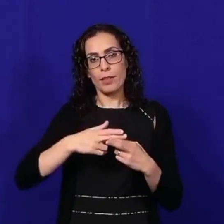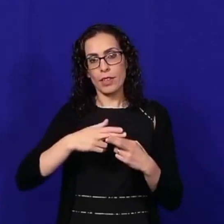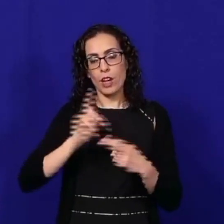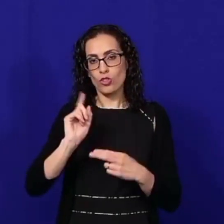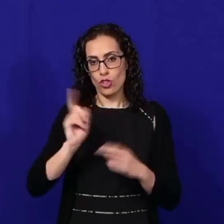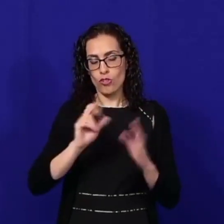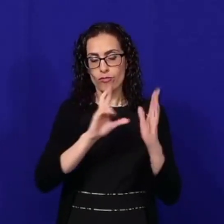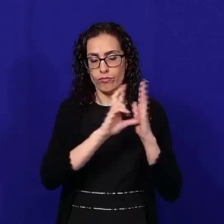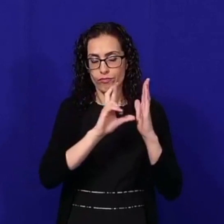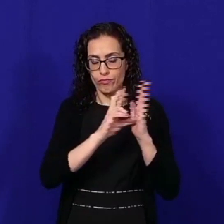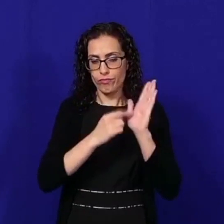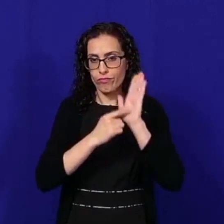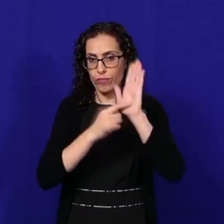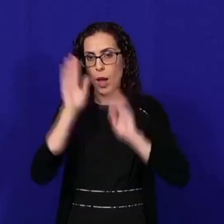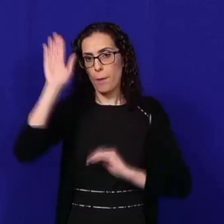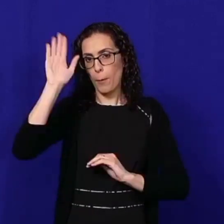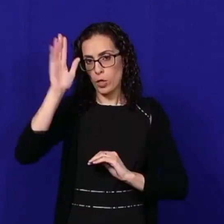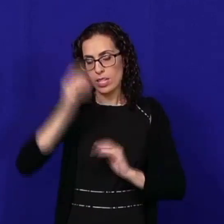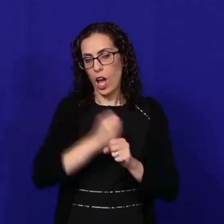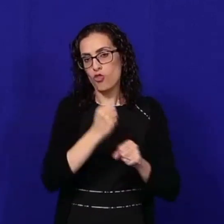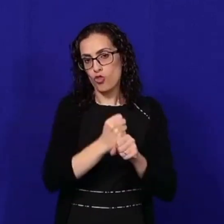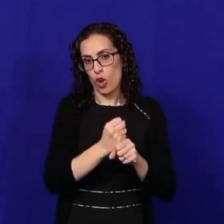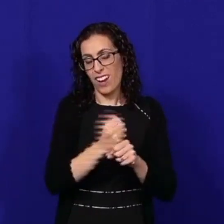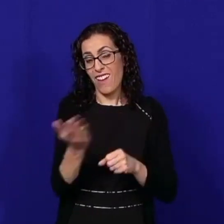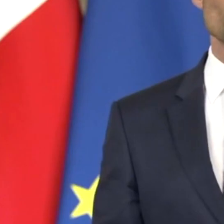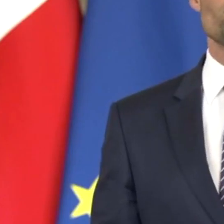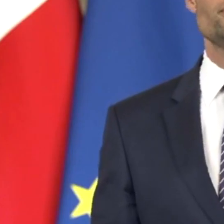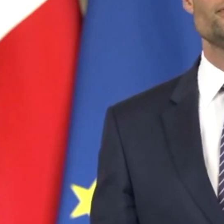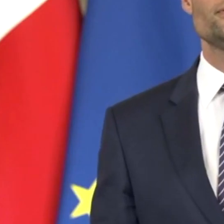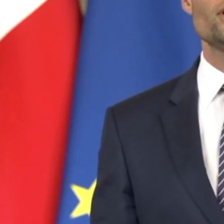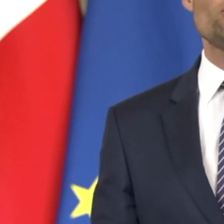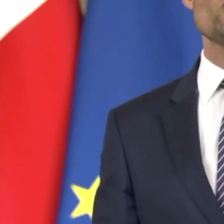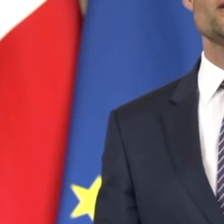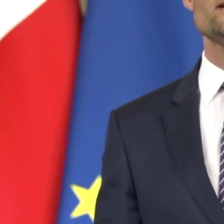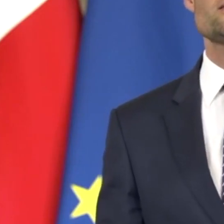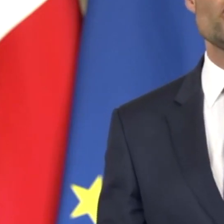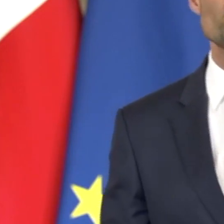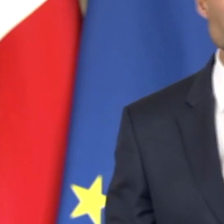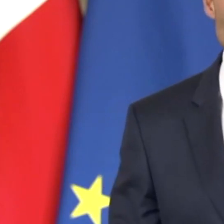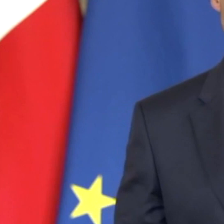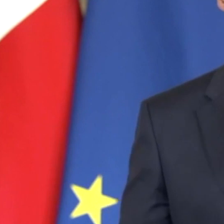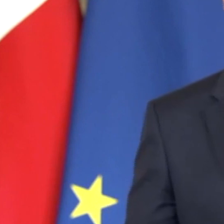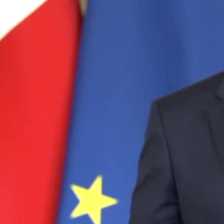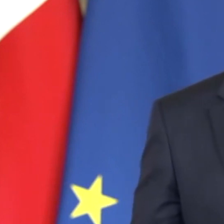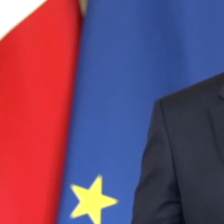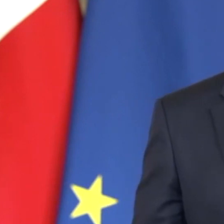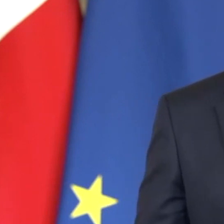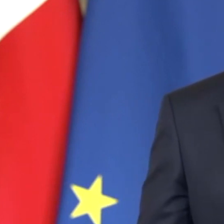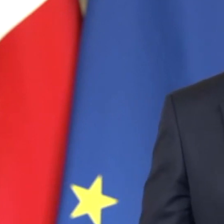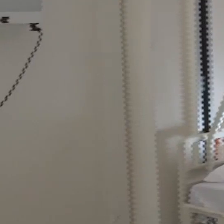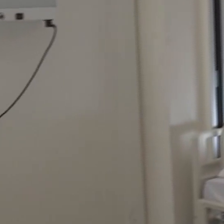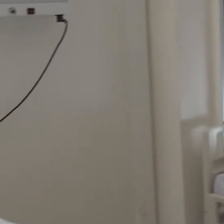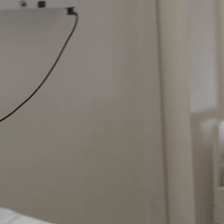Intant l-autoritejt t-assaha għet jibqaw jivvitaw li jipubliqaw il-risk assessment li semmma il-Primministru għat il-konferenza li saret 2